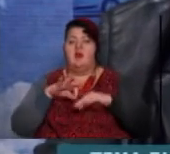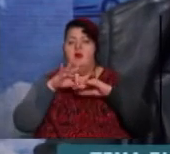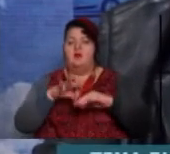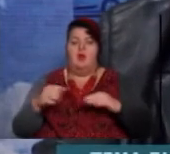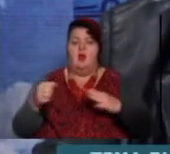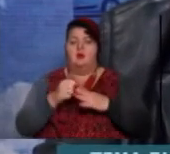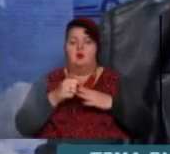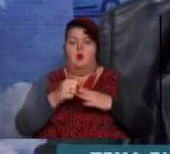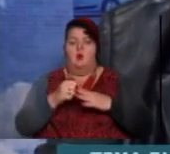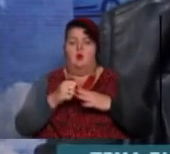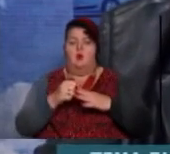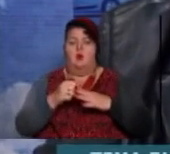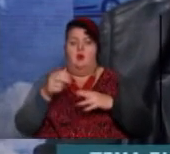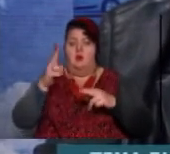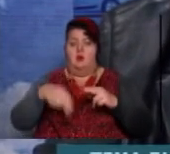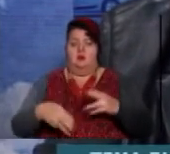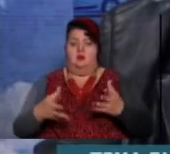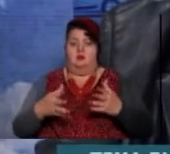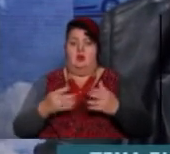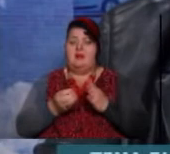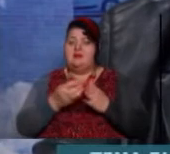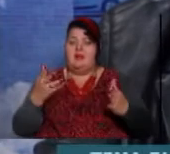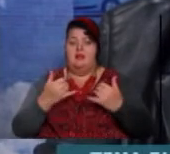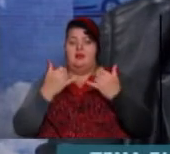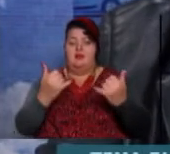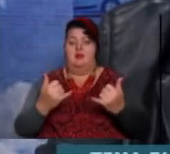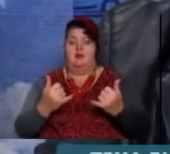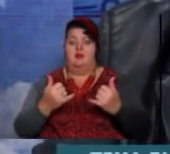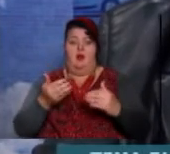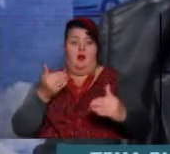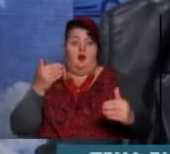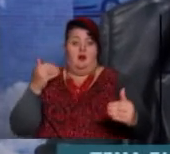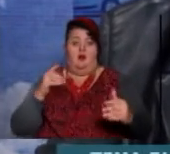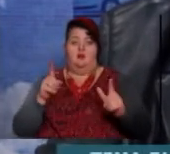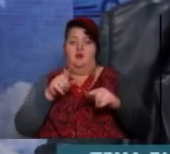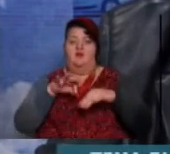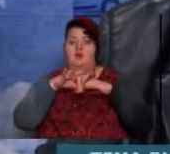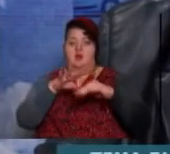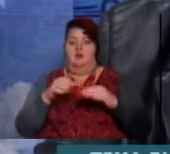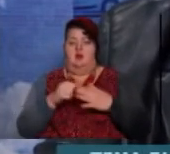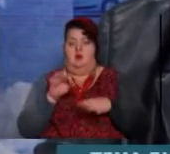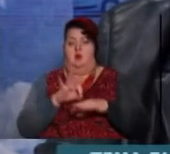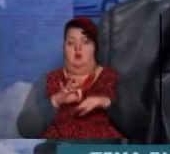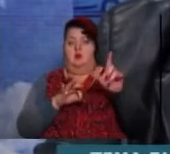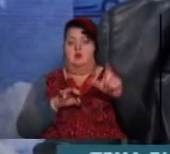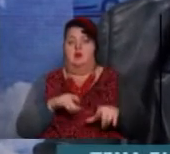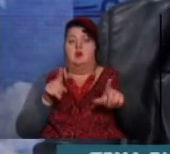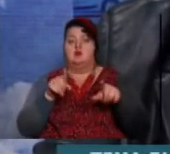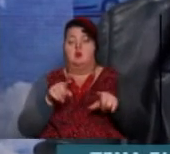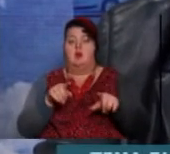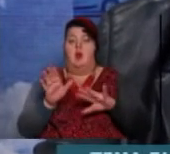себе до цього. Цінити свою життя до цього. Щоб ви не довели до цього. Тому що